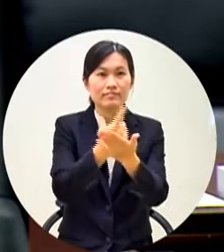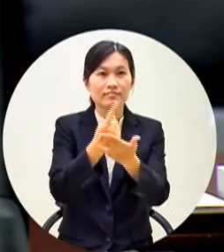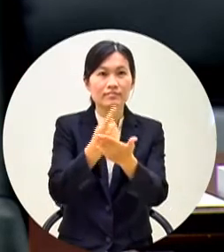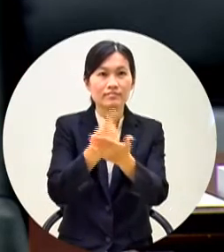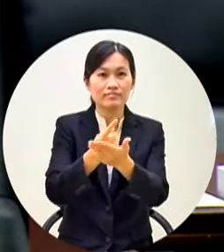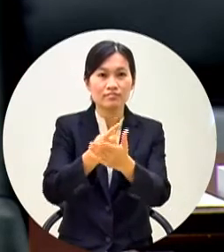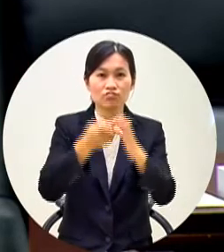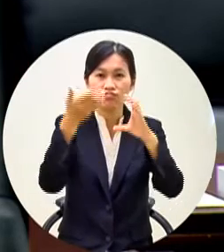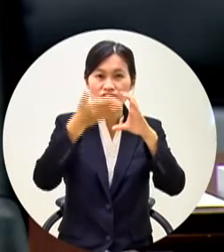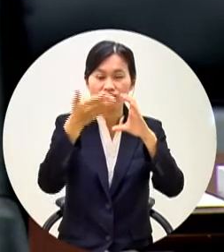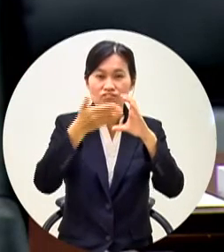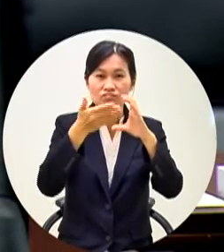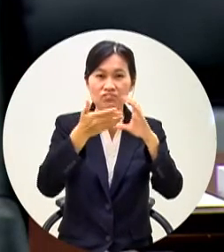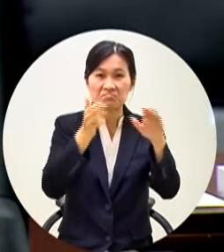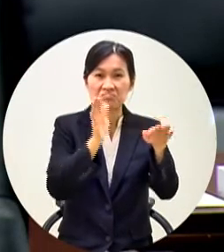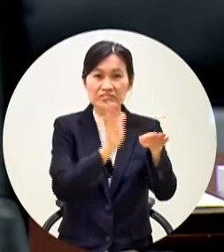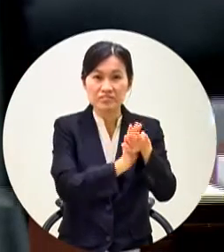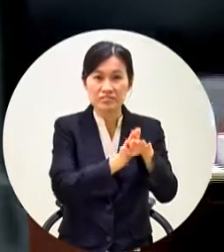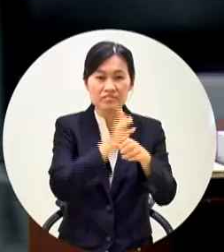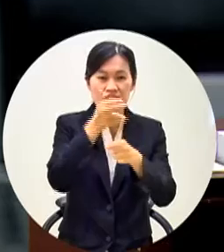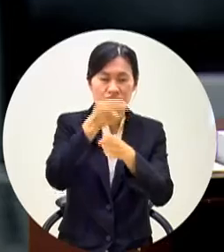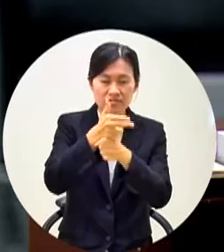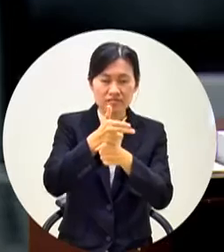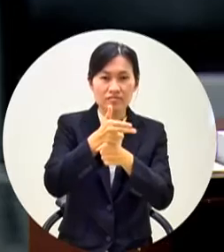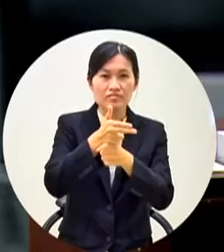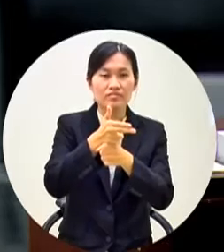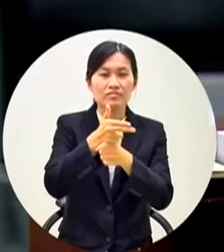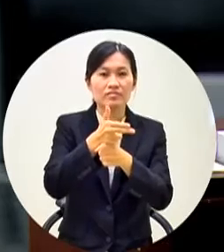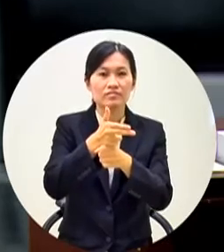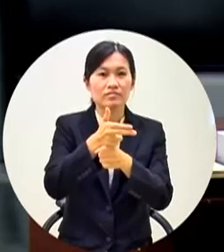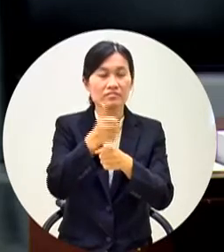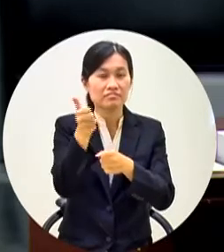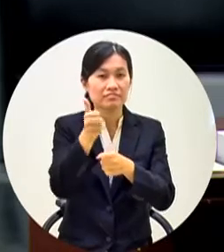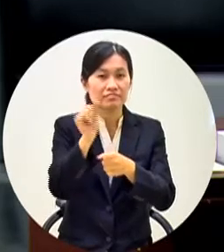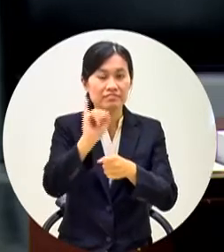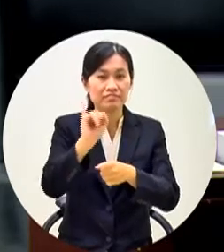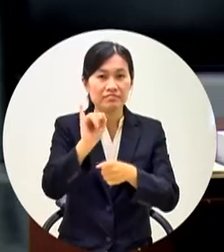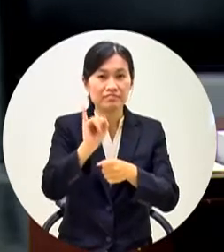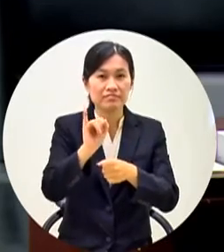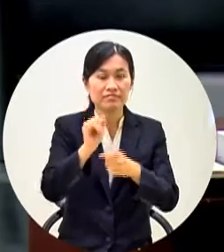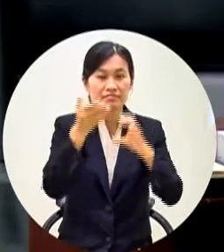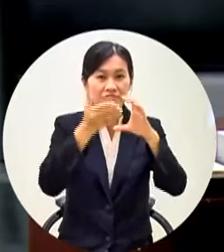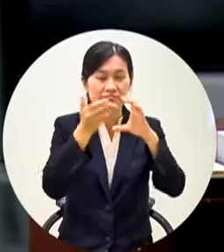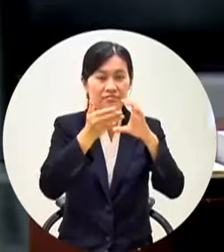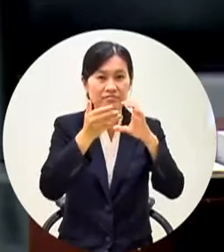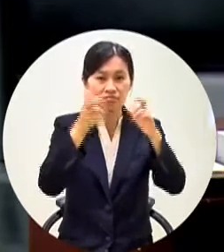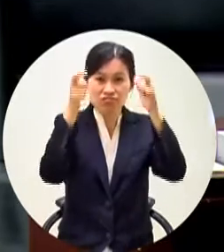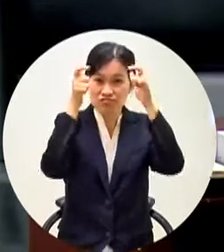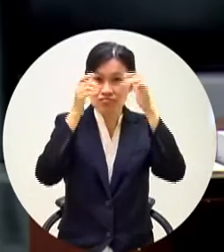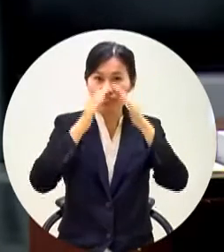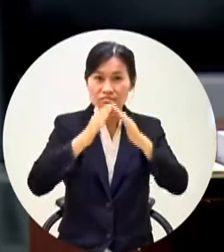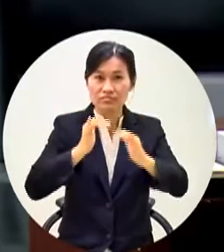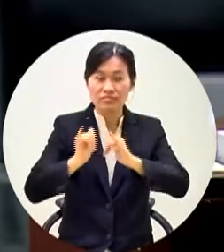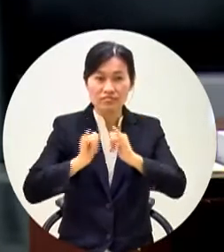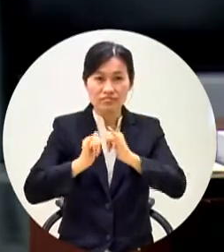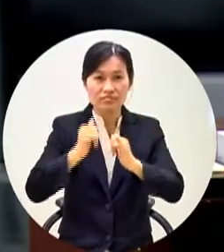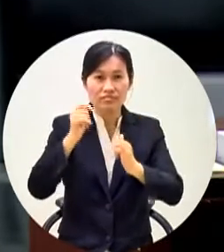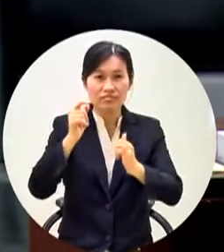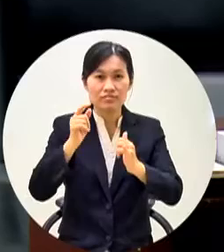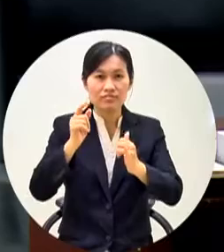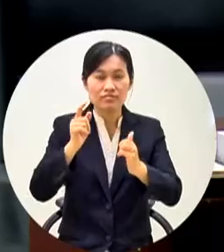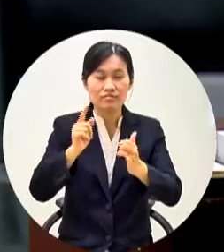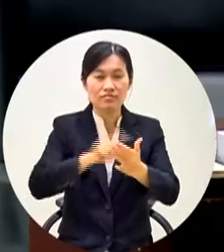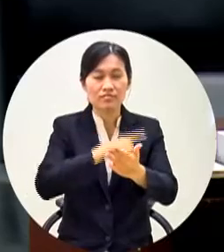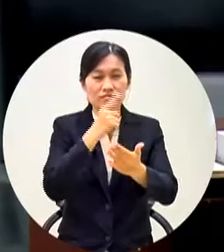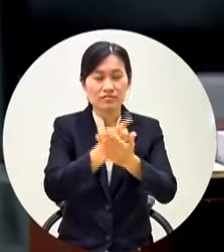電視機旁的各位媒體小姐先生以及電視機旁的高雄市民還有所有列席